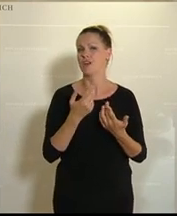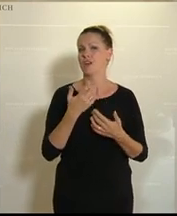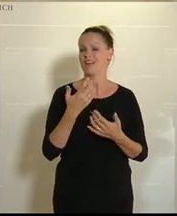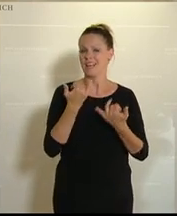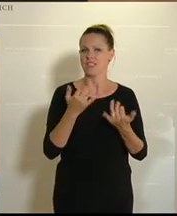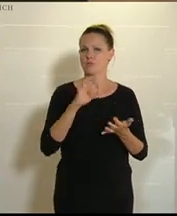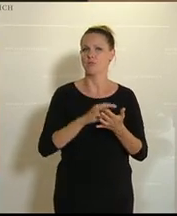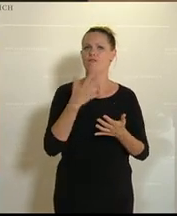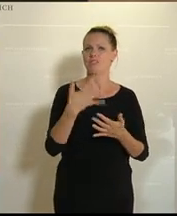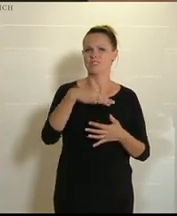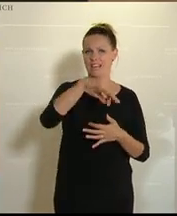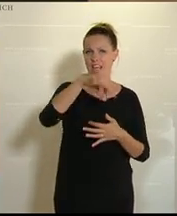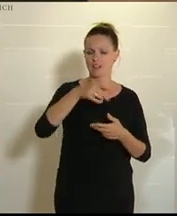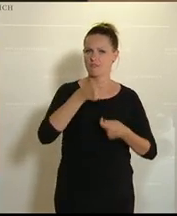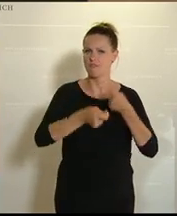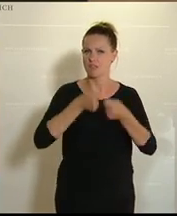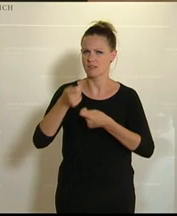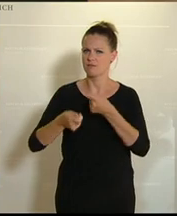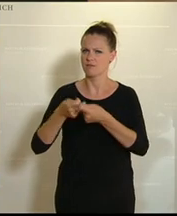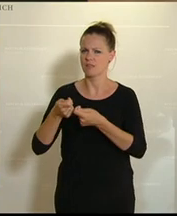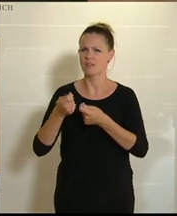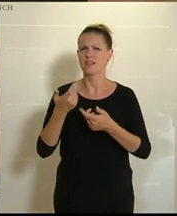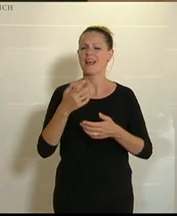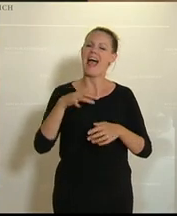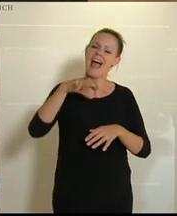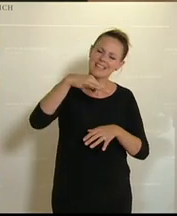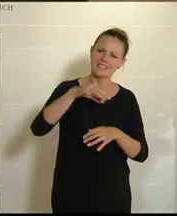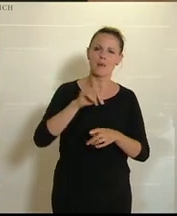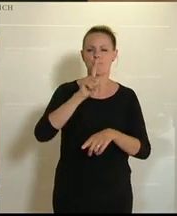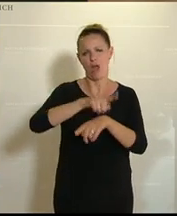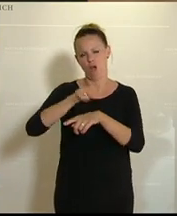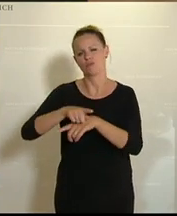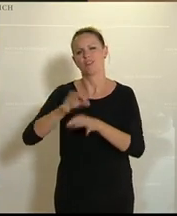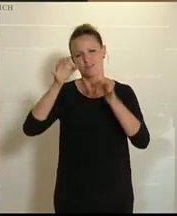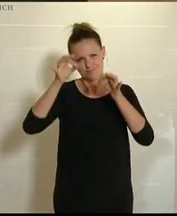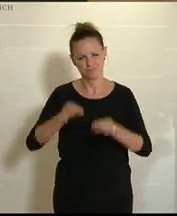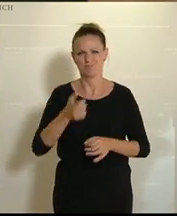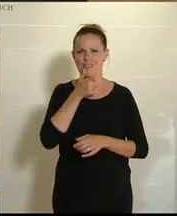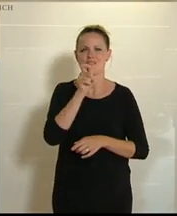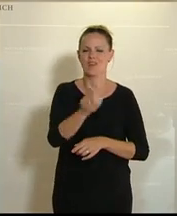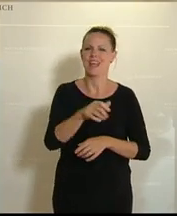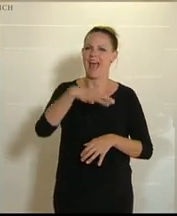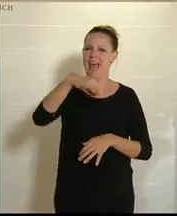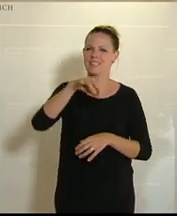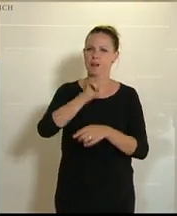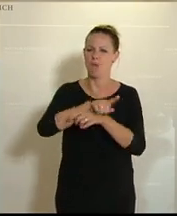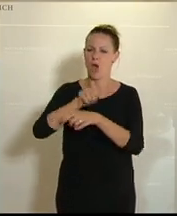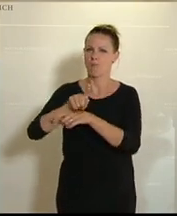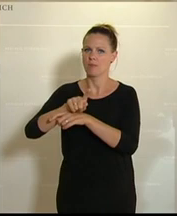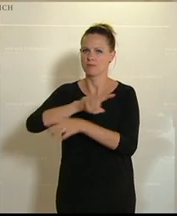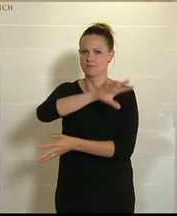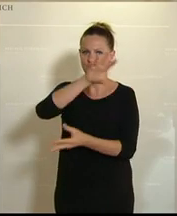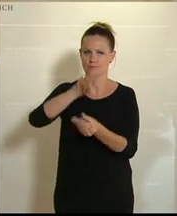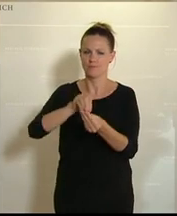Einzelbeauftragungen haben, so ist der korrekte Terminus, Einzelbeauftragungen zu einer